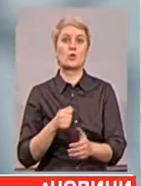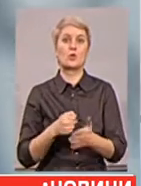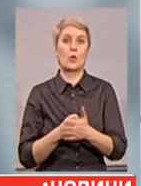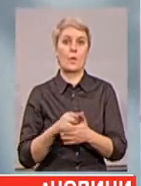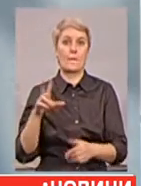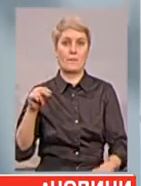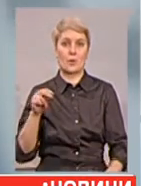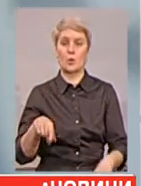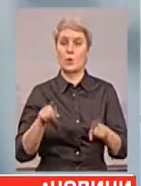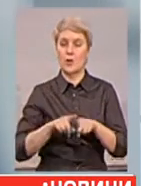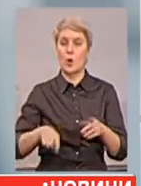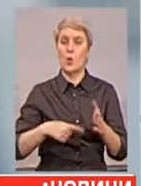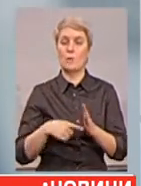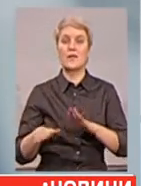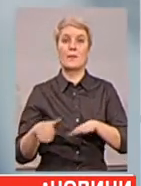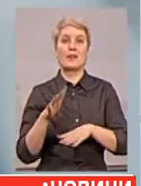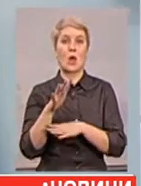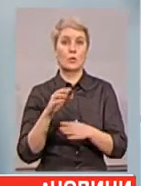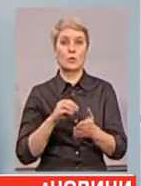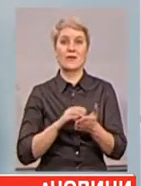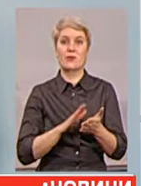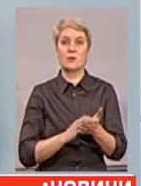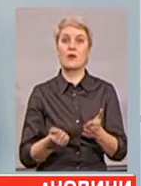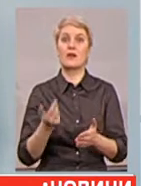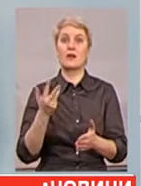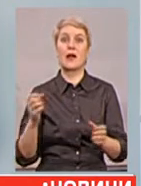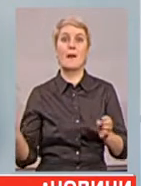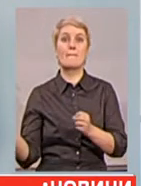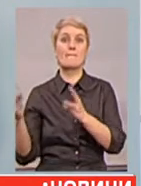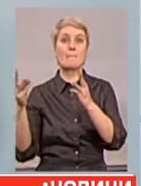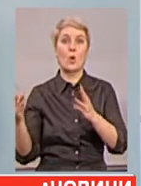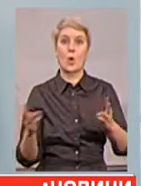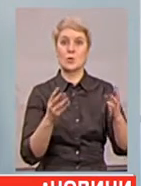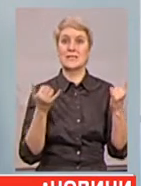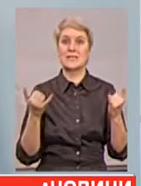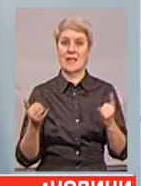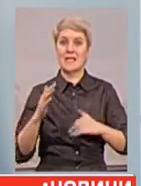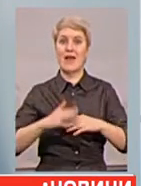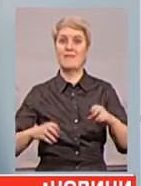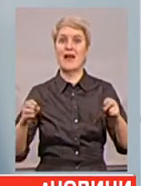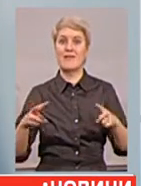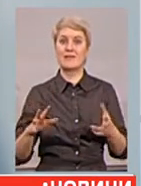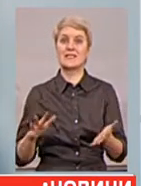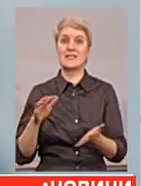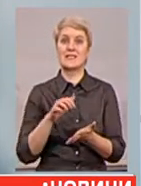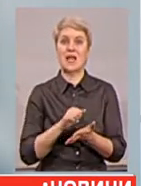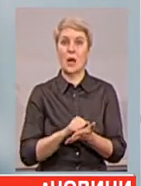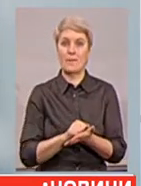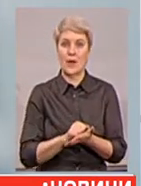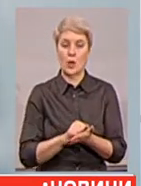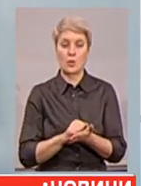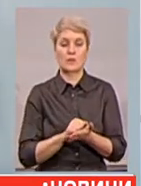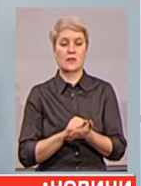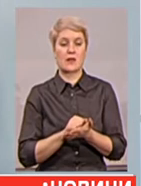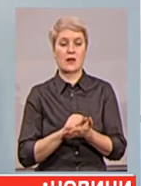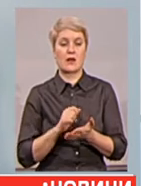місті після обстрілу зафіксовано кілька пожеж. Зараз відповідні фахівці займаються, чи пов'язано